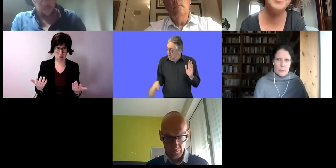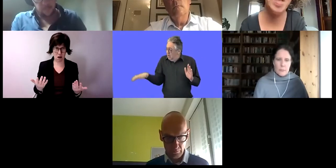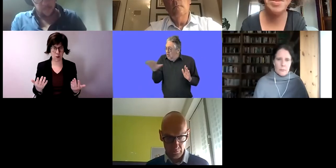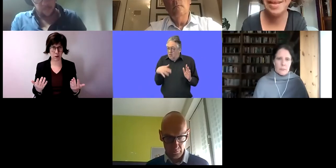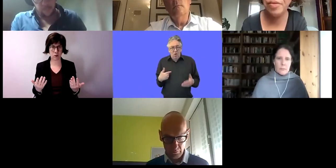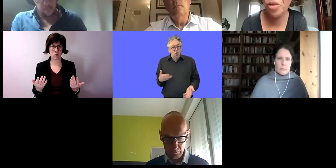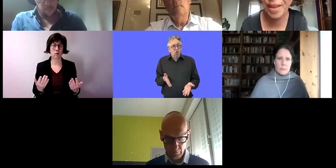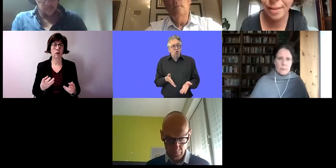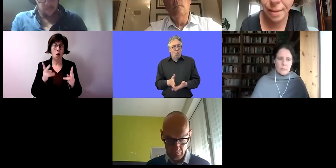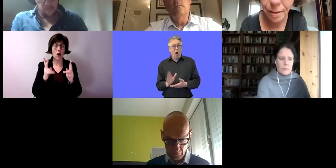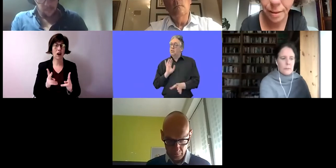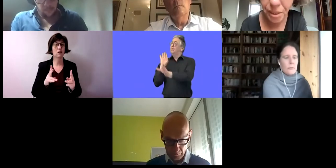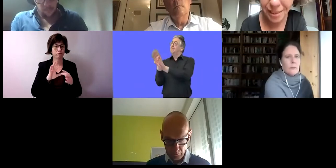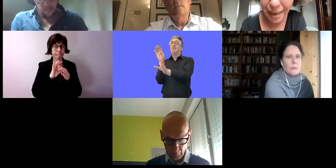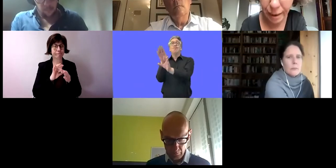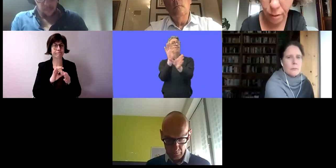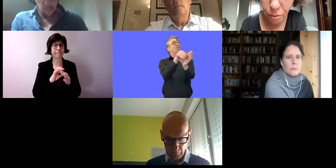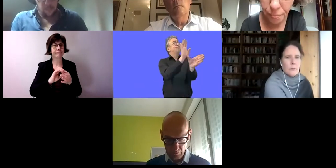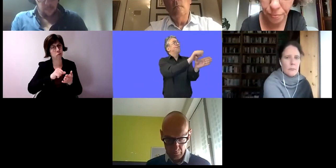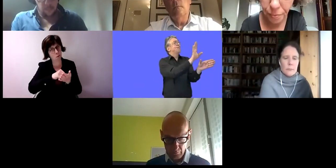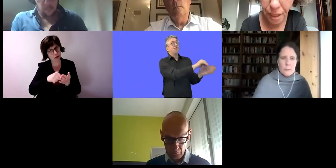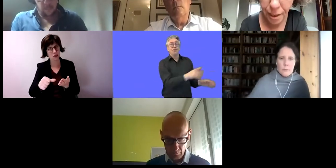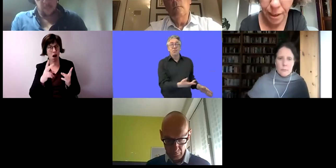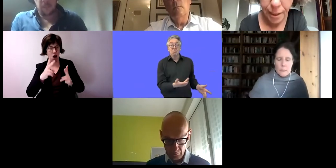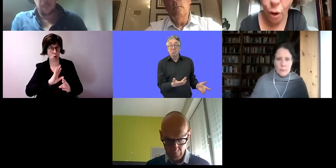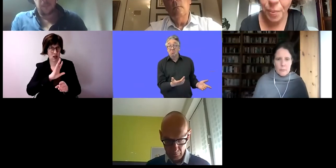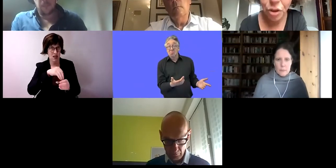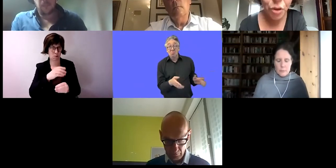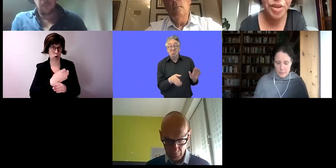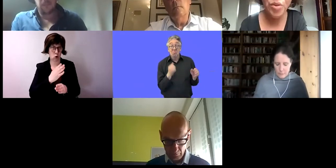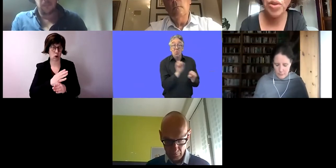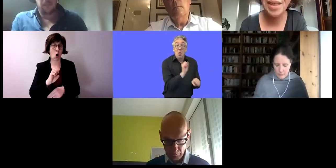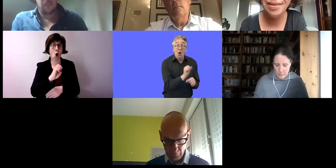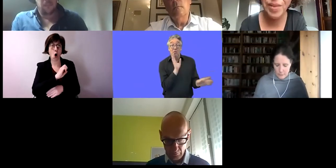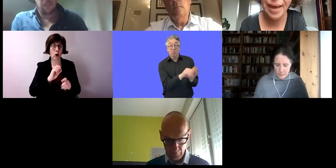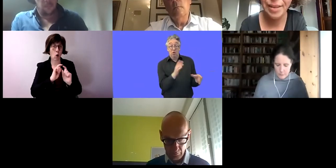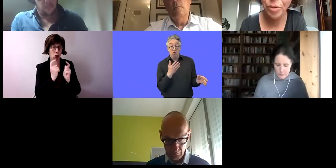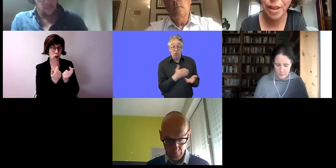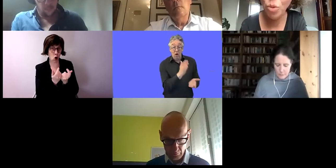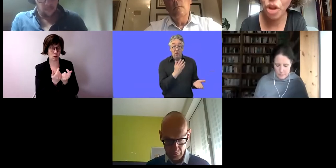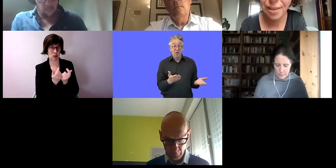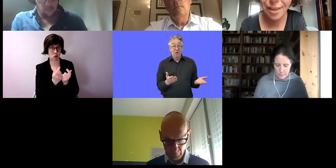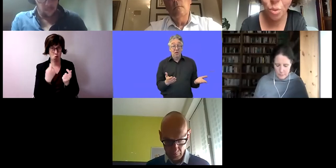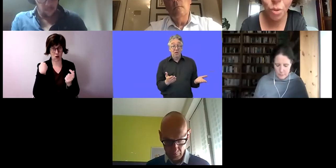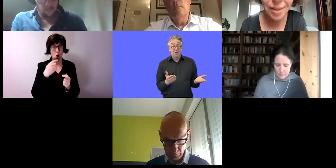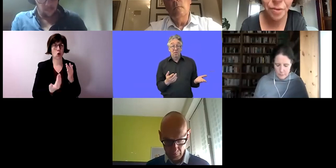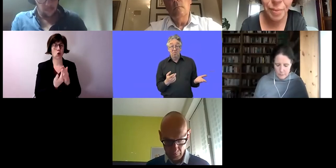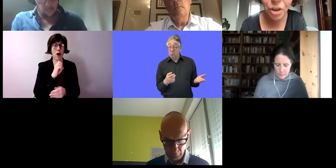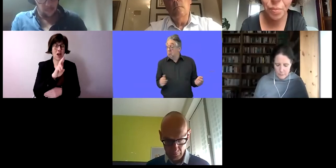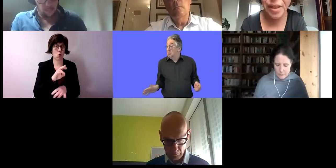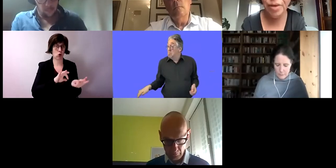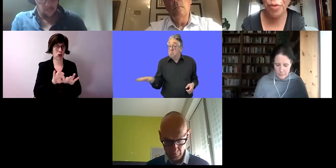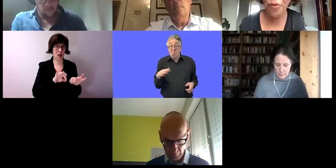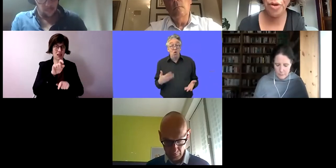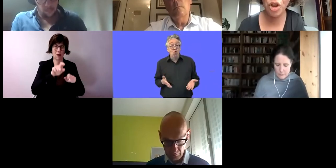auch das Recht auf entsprechende Bezahlung. Die Europäische Kommission hat in diesem Jahr die neue EU-Strategie zugunsten von